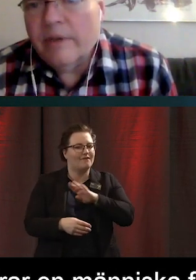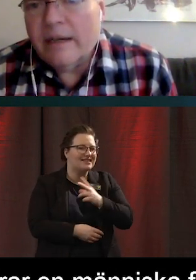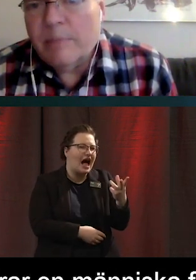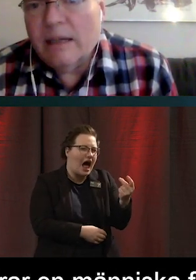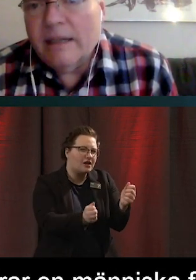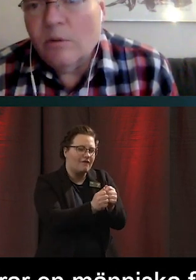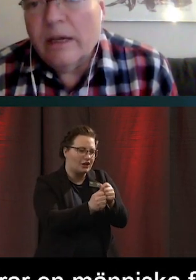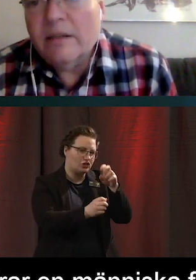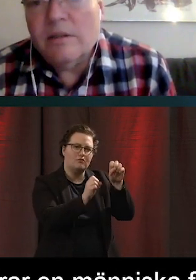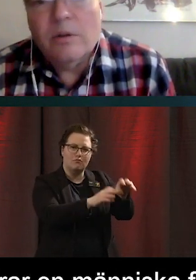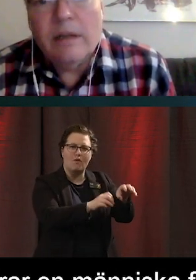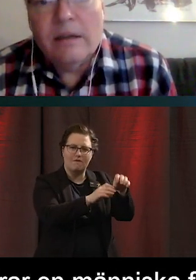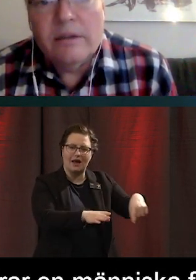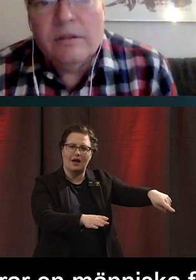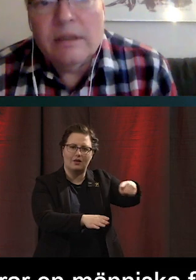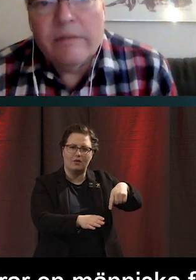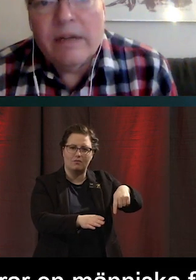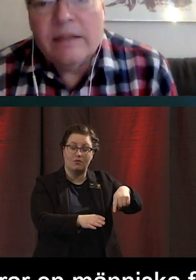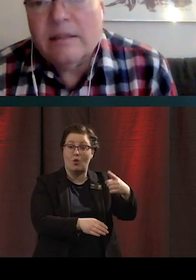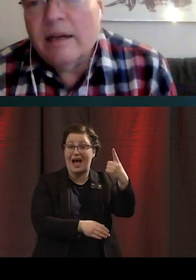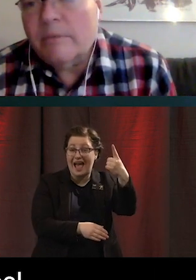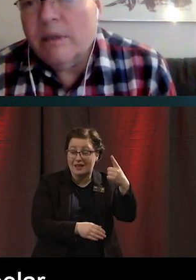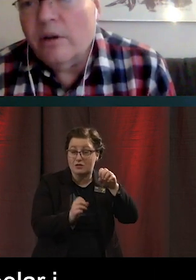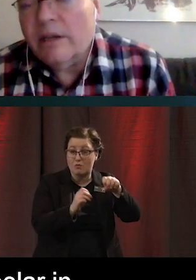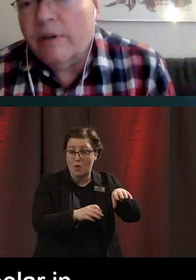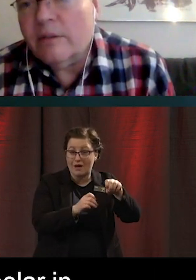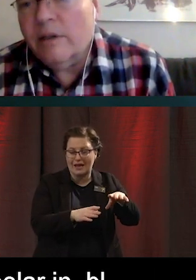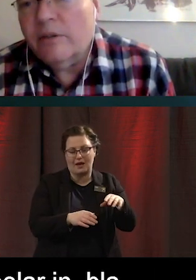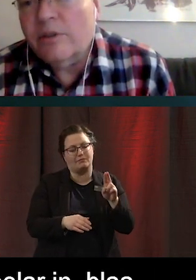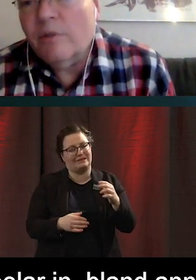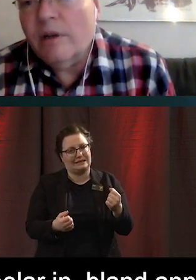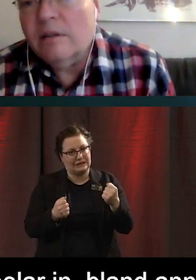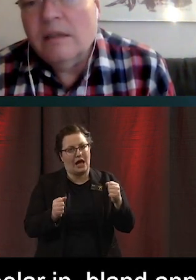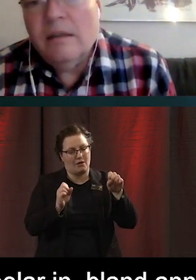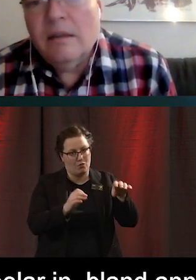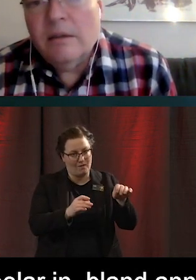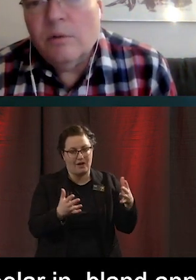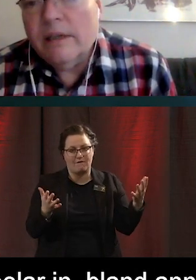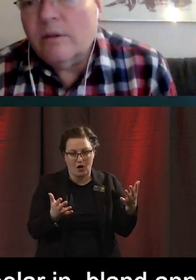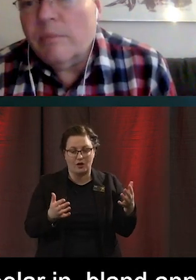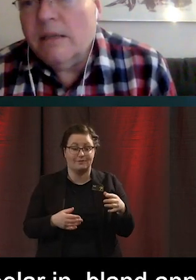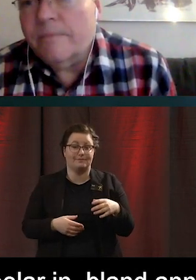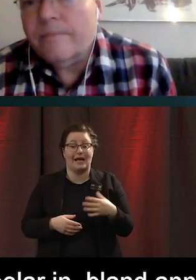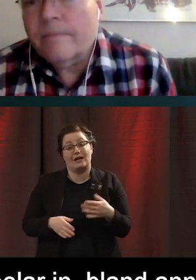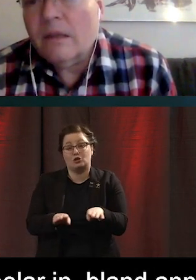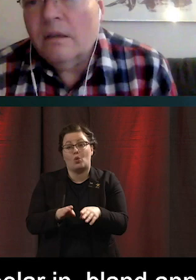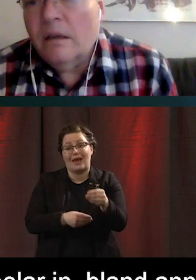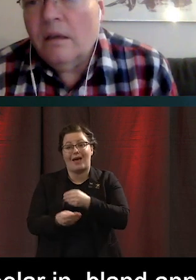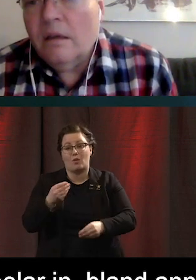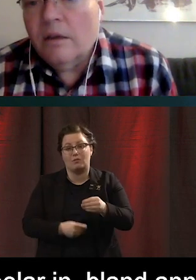verkar spela in. Och en sån, en väldigt starkt bidragande faktor här, tycks vara dålig ekonomi.